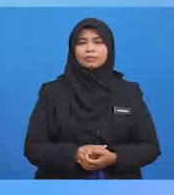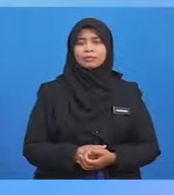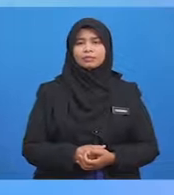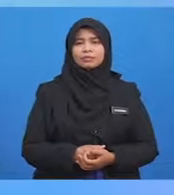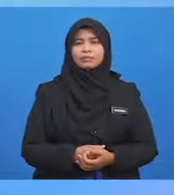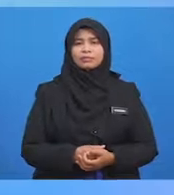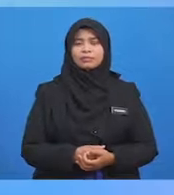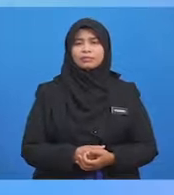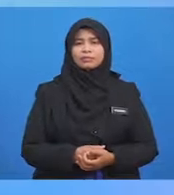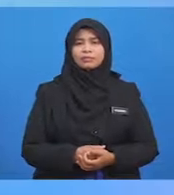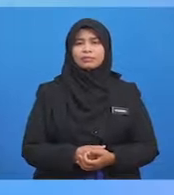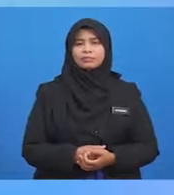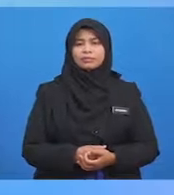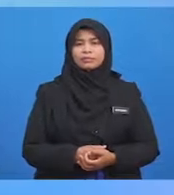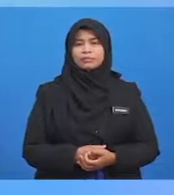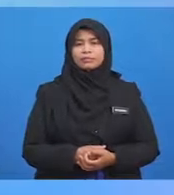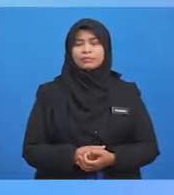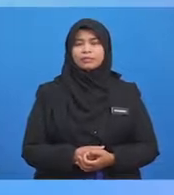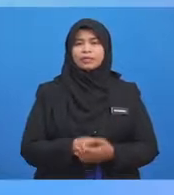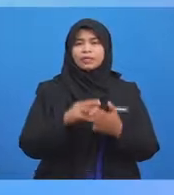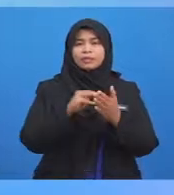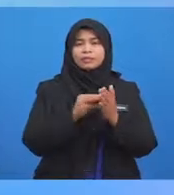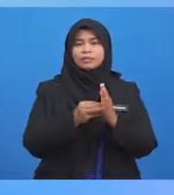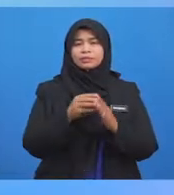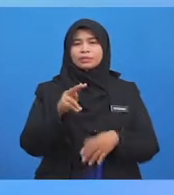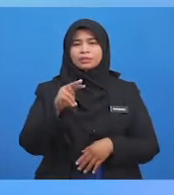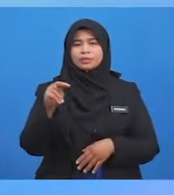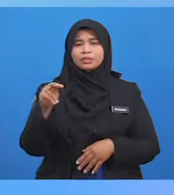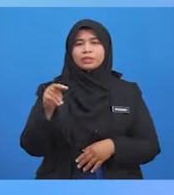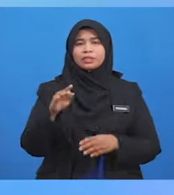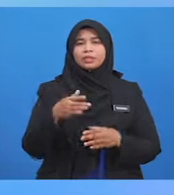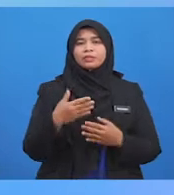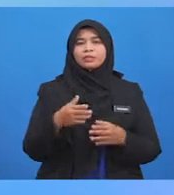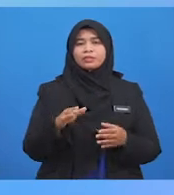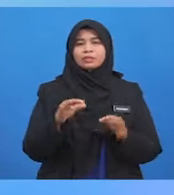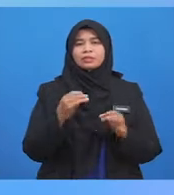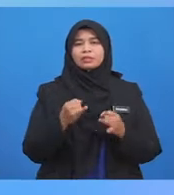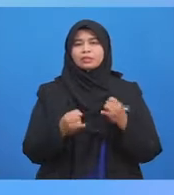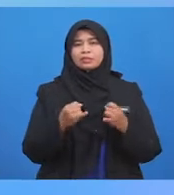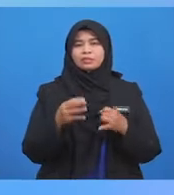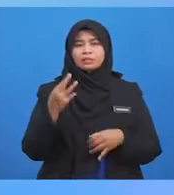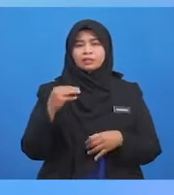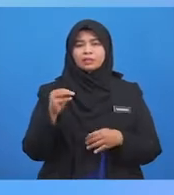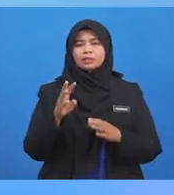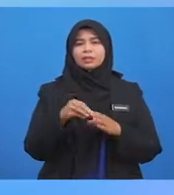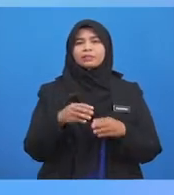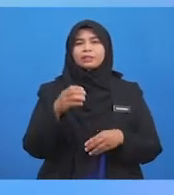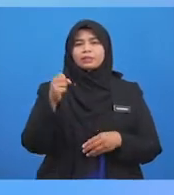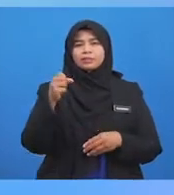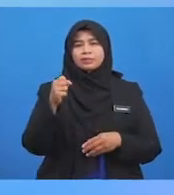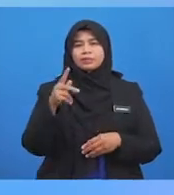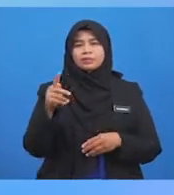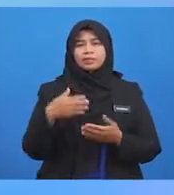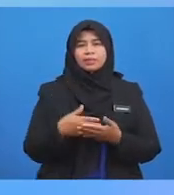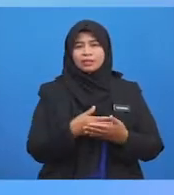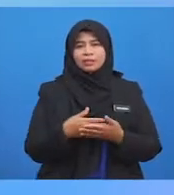Sadakallahul azim Maksudnya Kemudian Jika mereka menyusukan anak Untuk